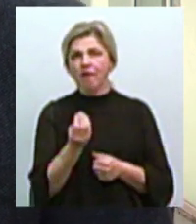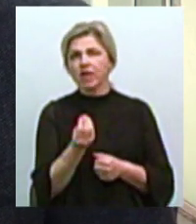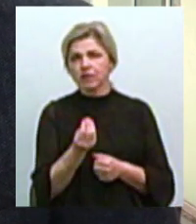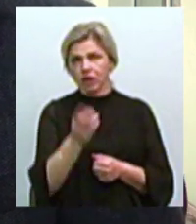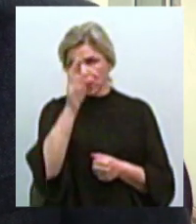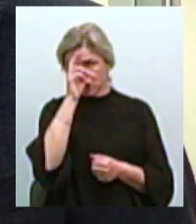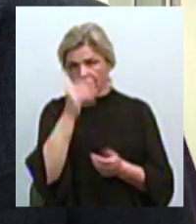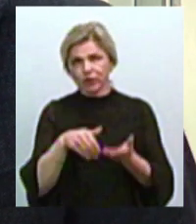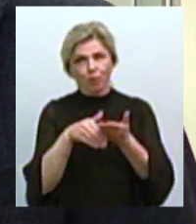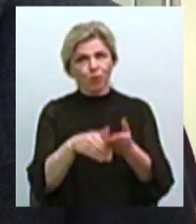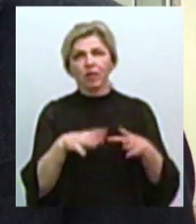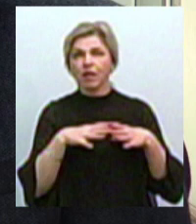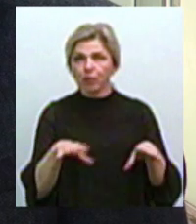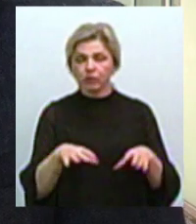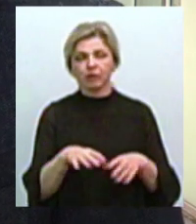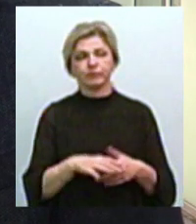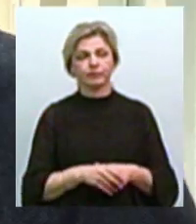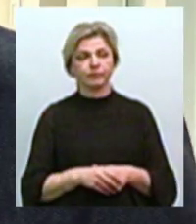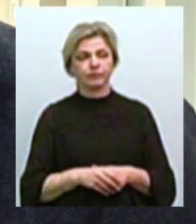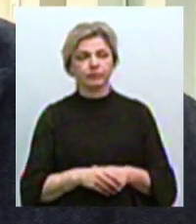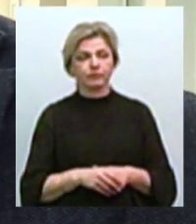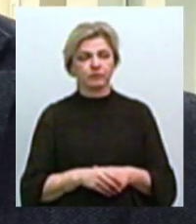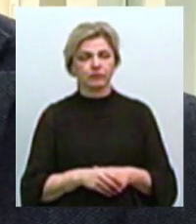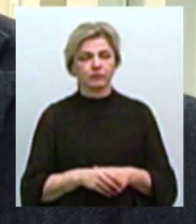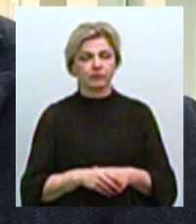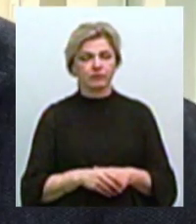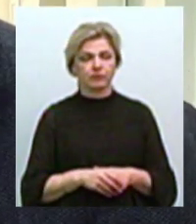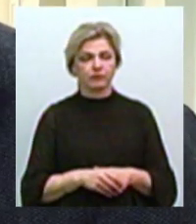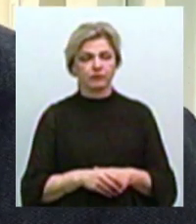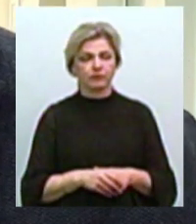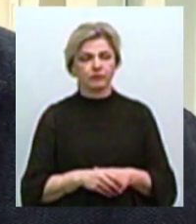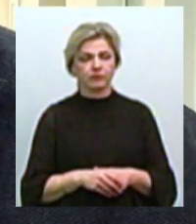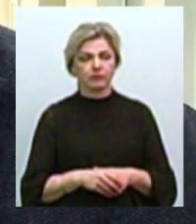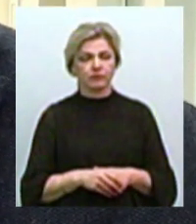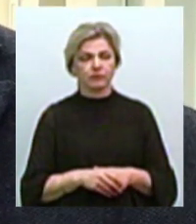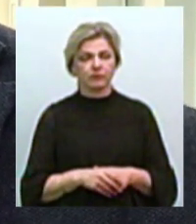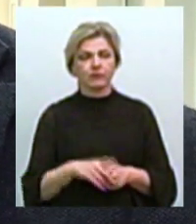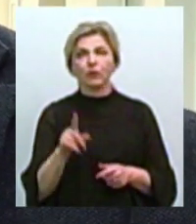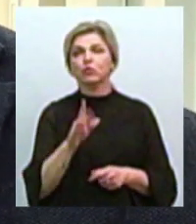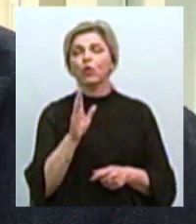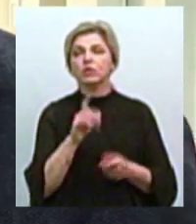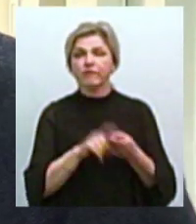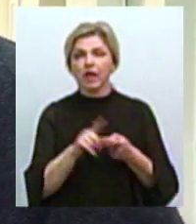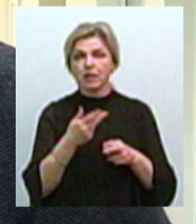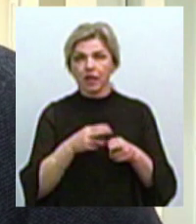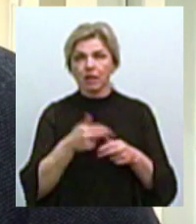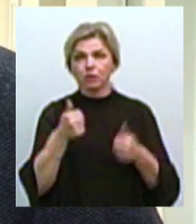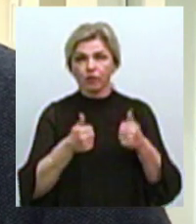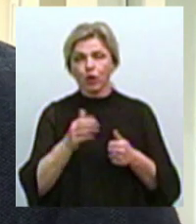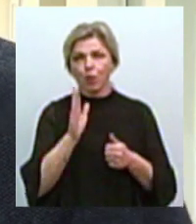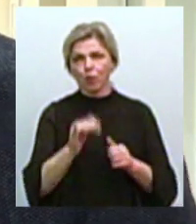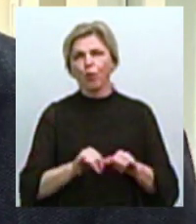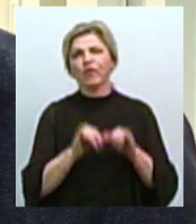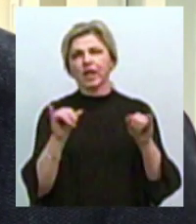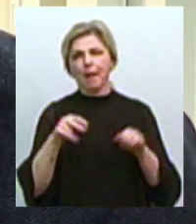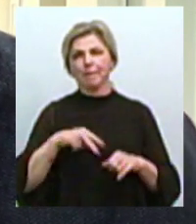державни, на жаль, такі не було, як і сьогодні. Що стосується планів цього турніру, то ми будемо його продовжувати, будемо збільшувати призовий фонд,